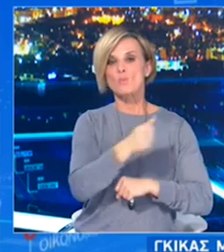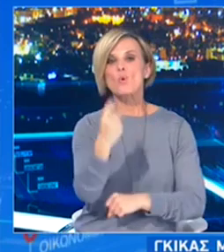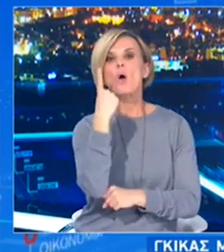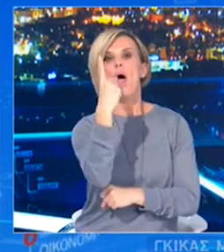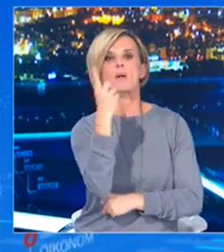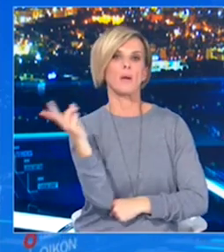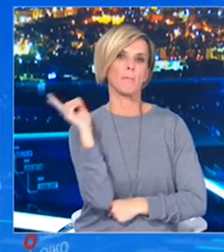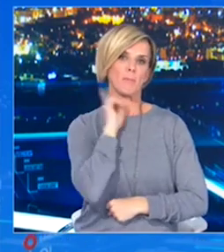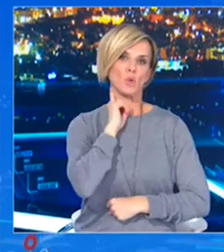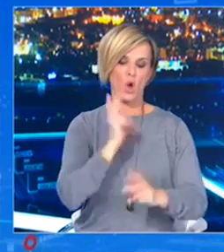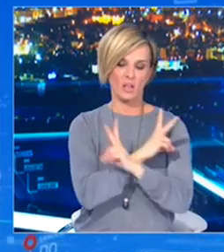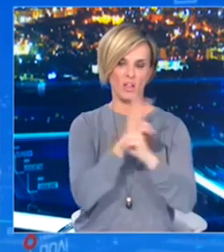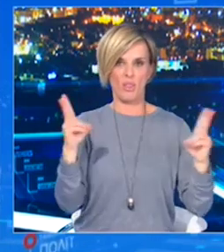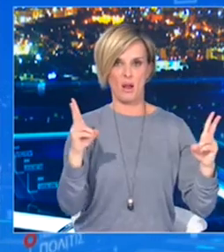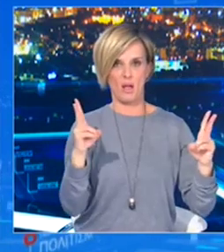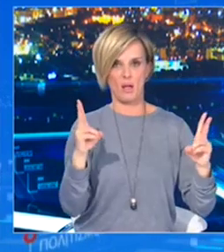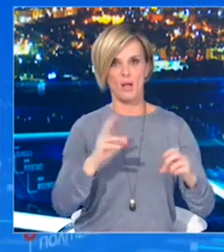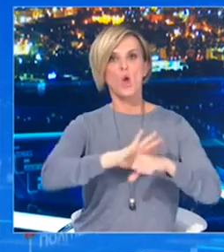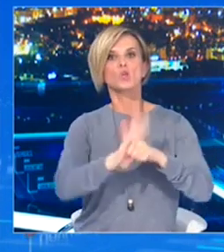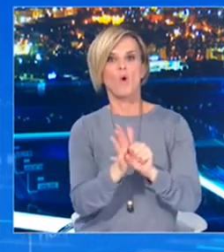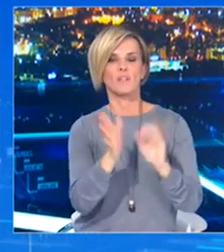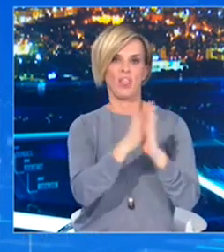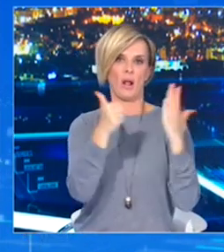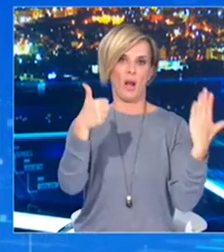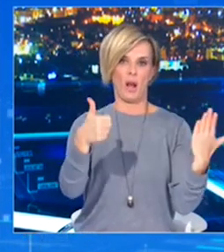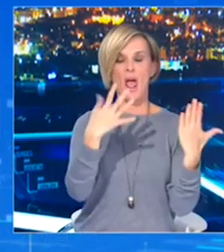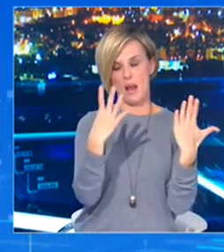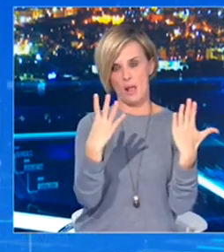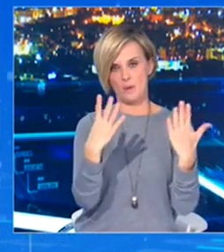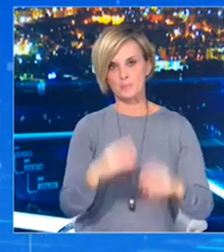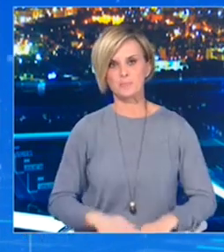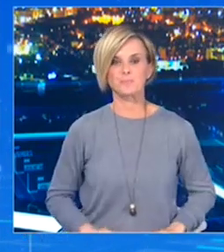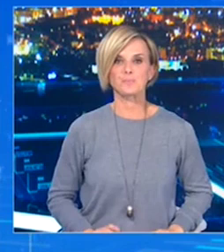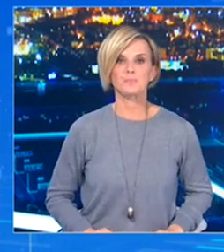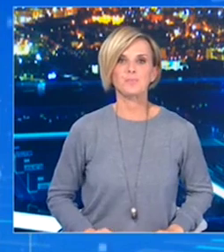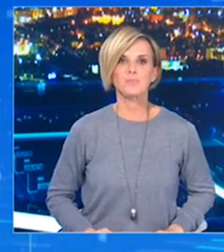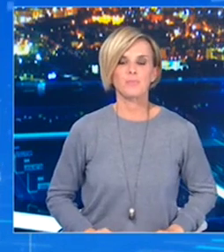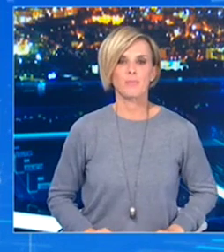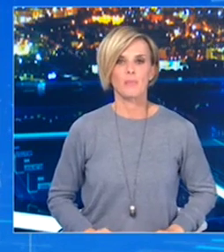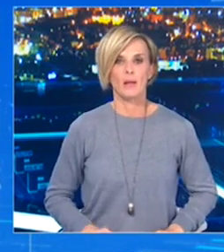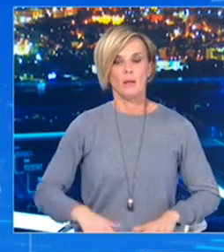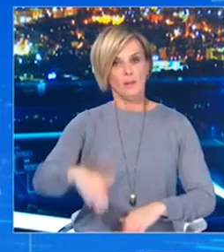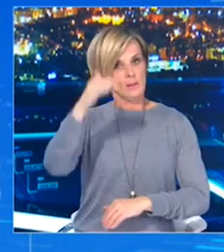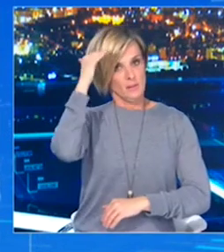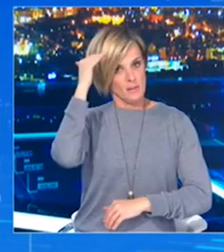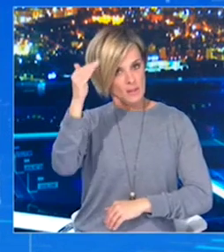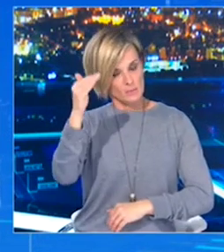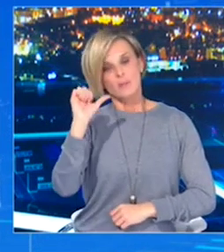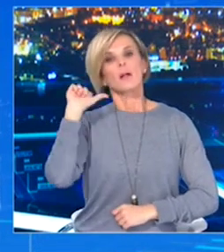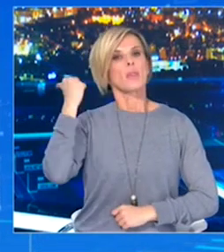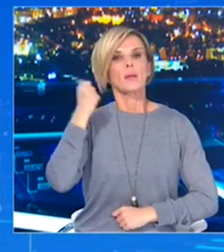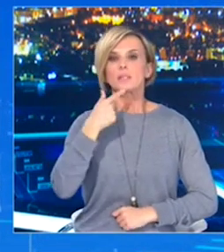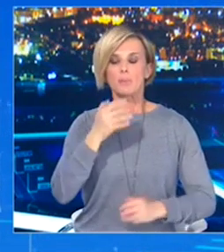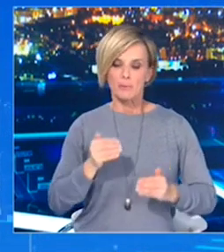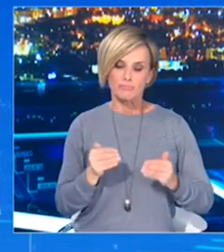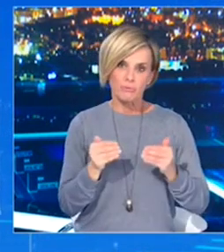Ευχαριστούμε τον κύριο Μαγιουρκίνη. Το λόγο έχει ο κύριος Χαρδαλιάς. Καλησπέρας από την πολιτική προστασία. Χθες, όπως γνωρίζουμε, ανακοινώθηκε η παράταση των